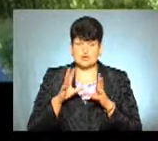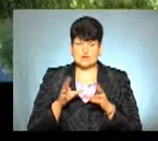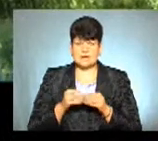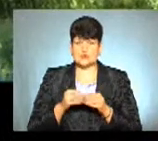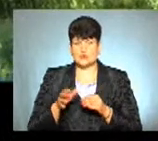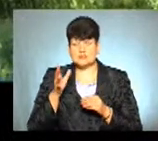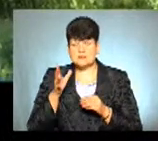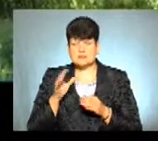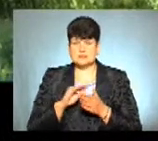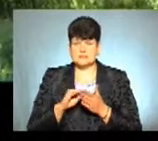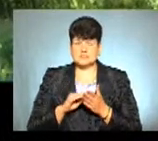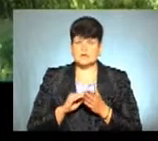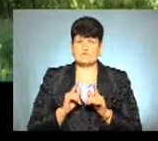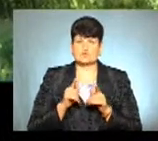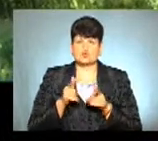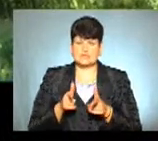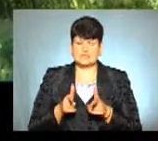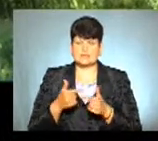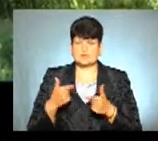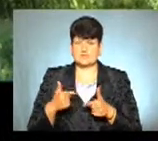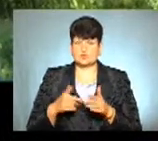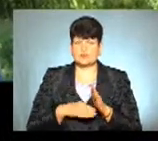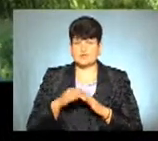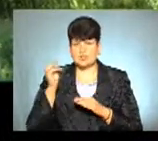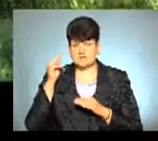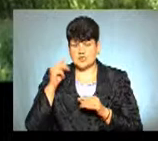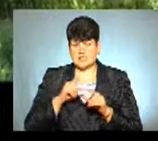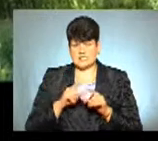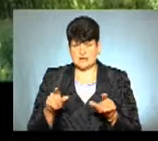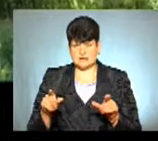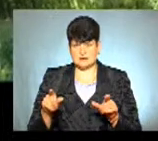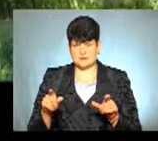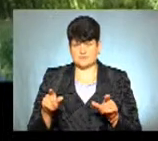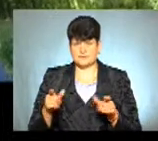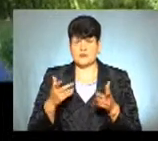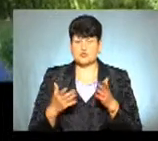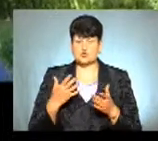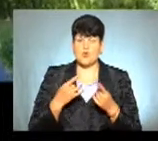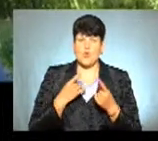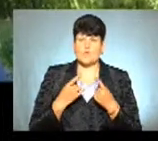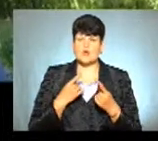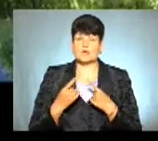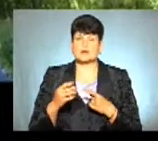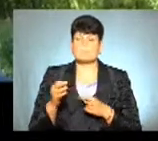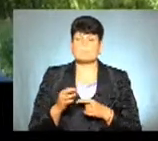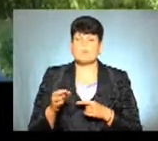складання одночасно вступних іспитів до вищих навчальних закладів. Якщо говорити про